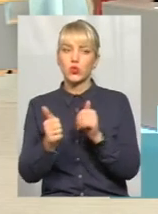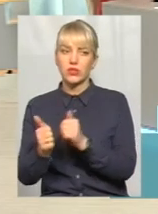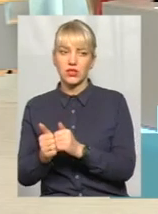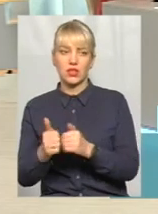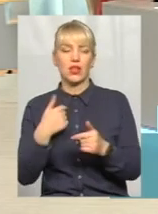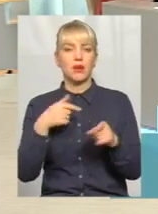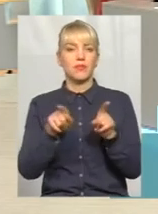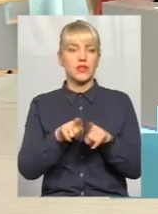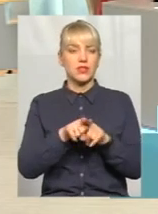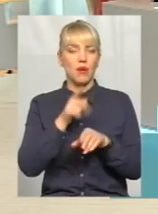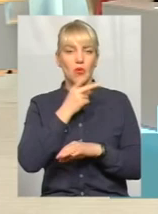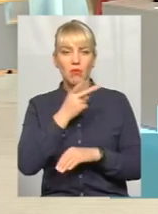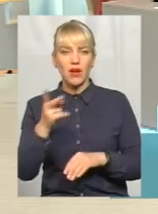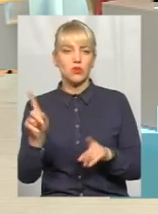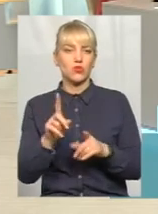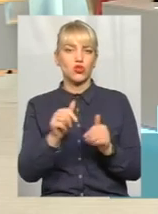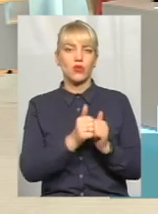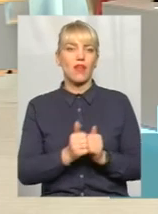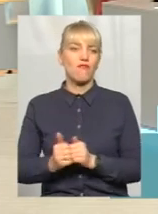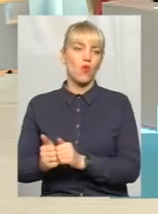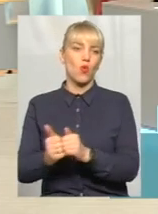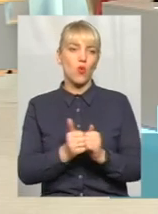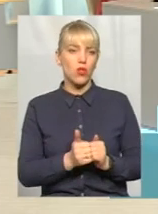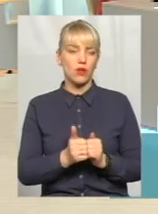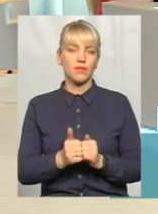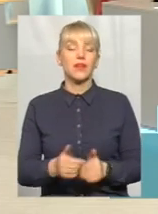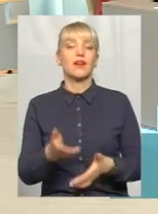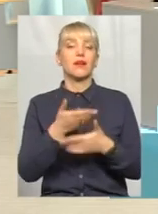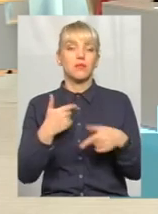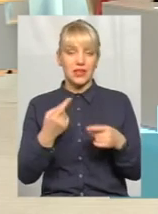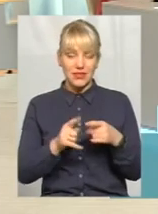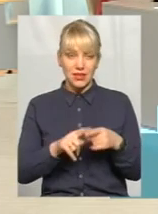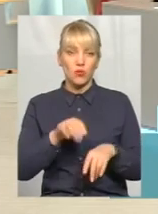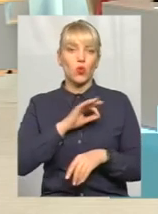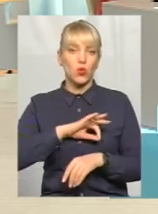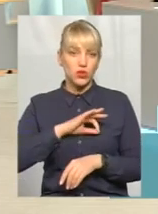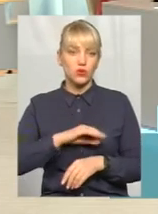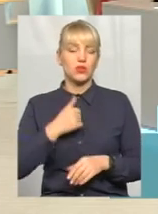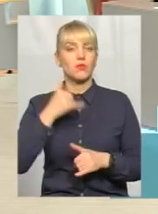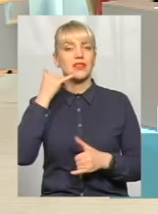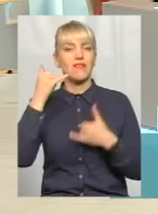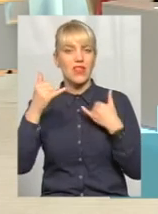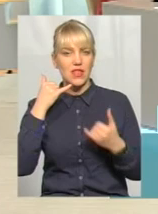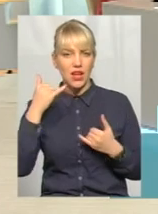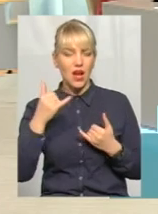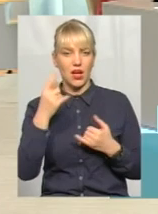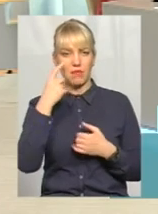теж бачимо, що навколо. Можливо, так може бути? Ми і цим користуємося, ми і дзвінками, і заявами, ми